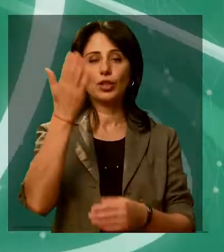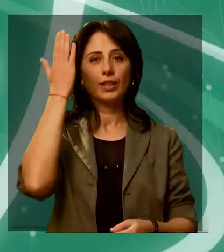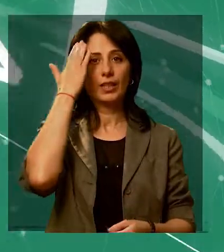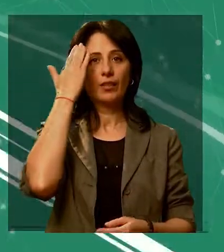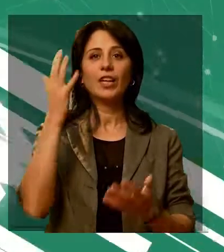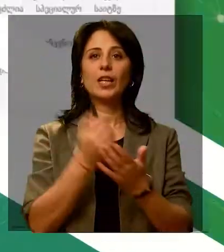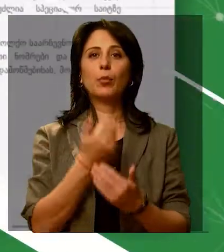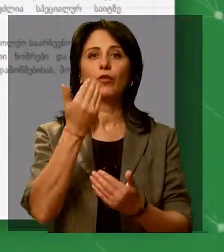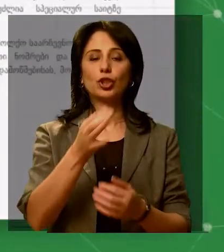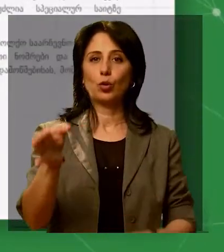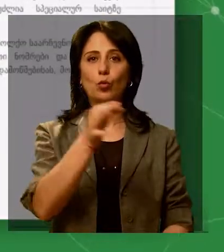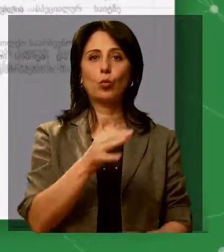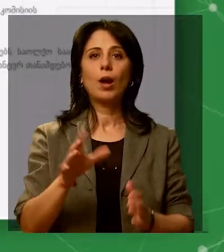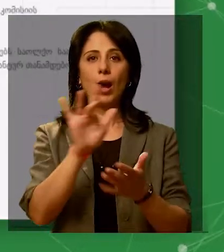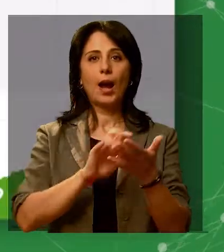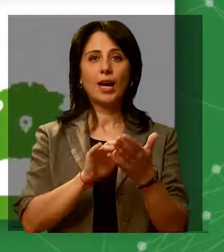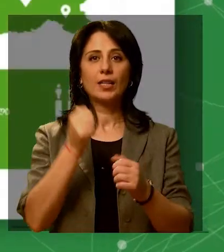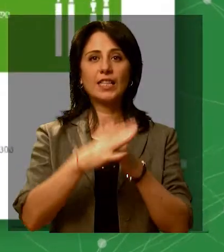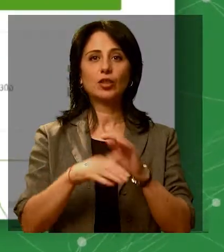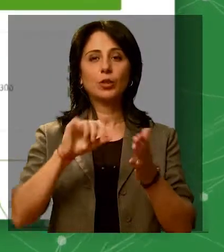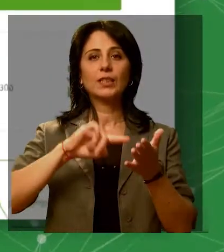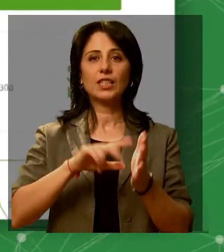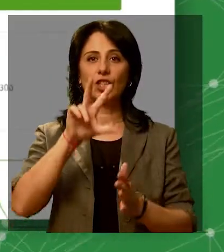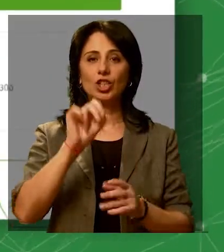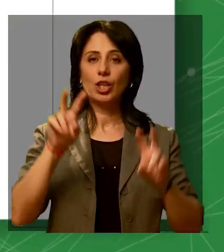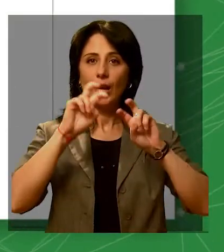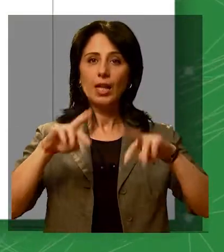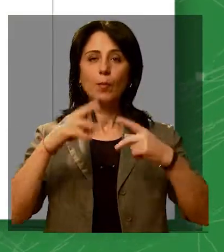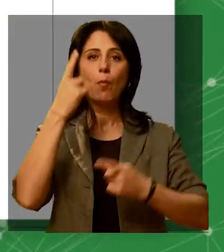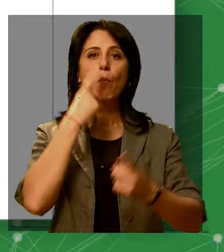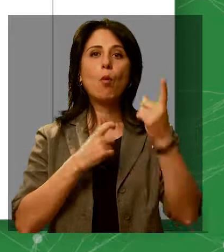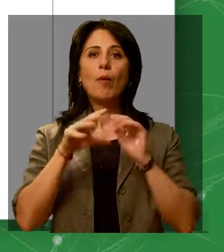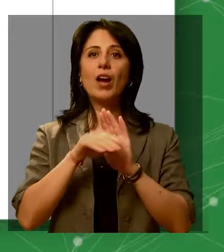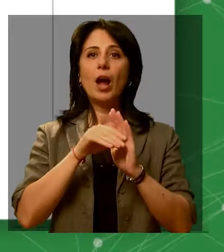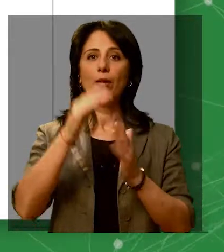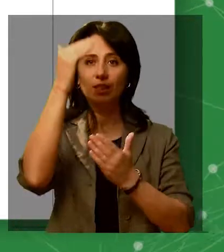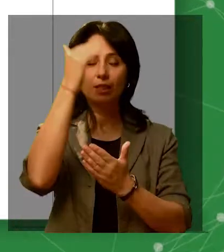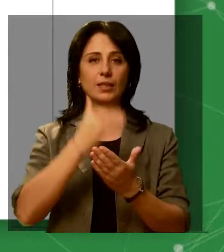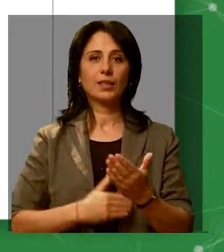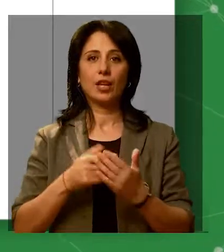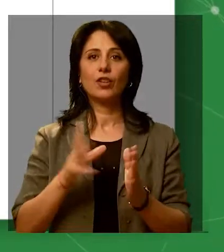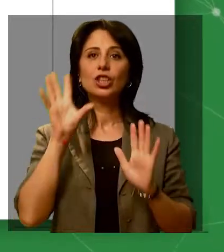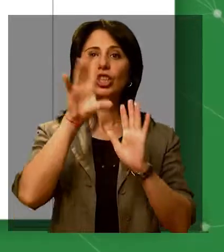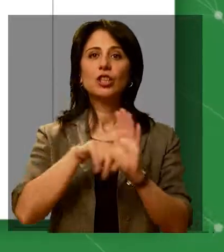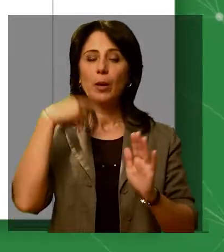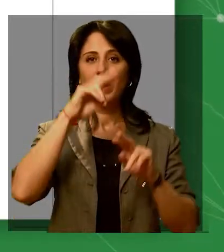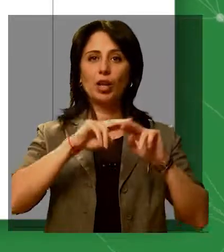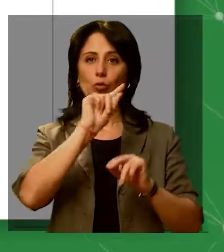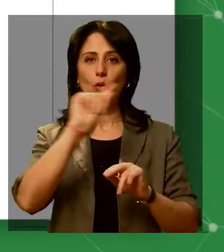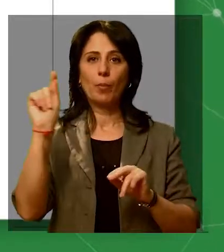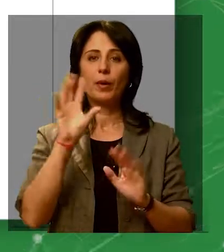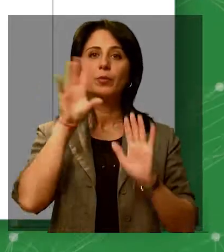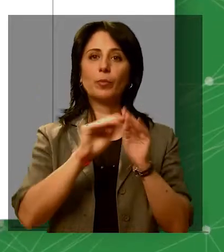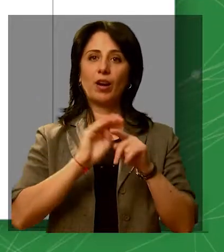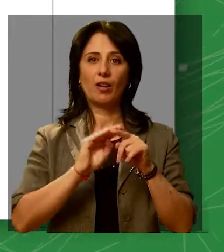գտիրքո անձը, գտիրքո ընտրատեղամասը, այցել իր ծեսքո կետ ջի, ստուգիր տվյալները ընտրողների միասնական ծուցակում, մուտքագր իր անձնական համարը և